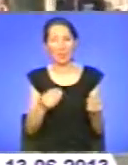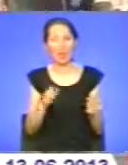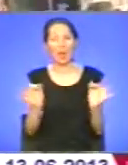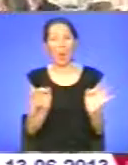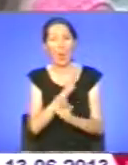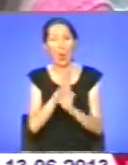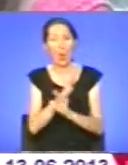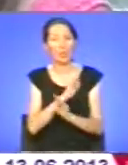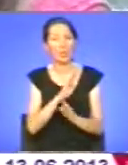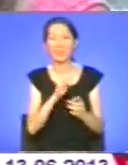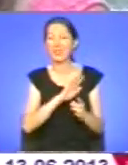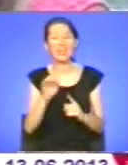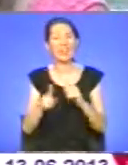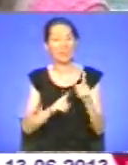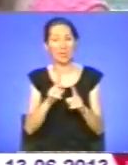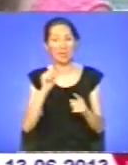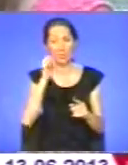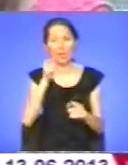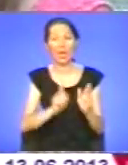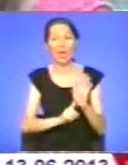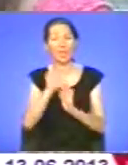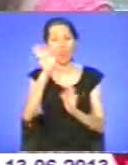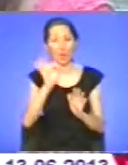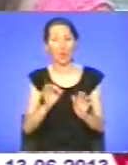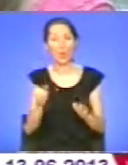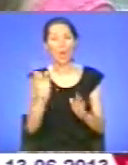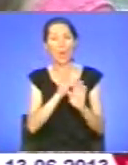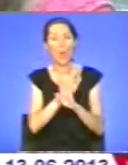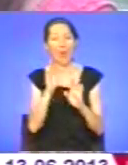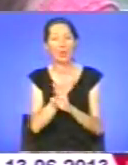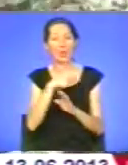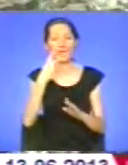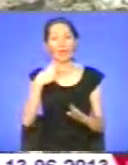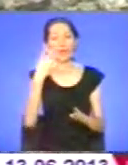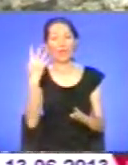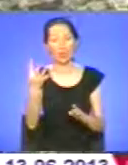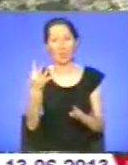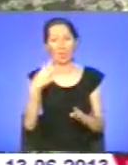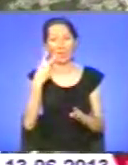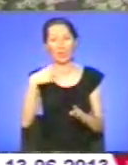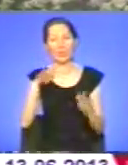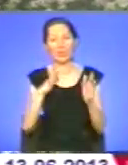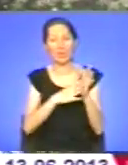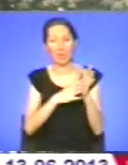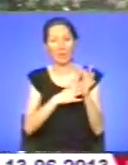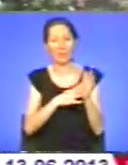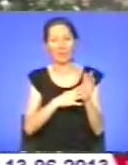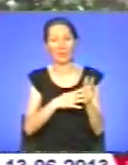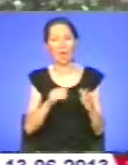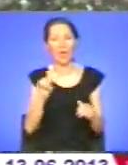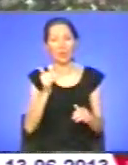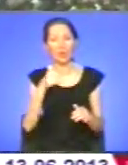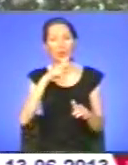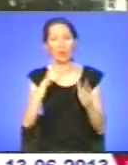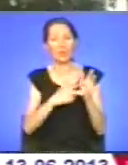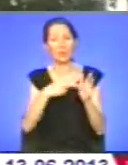погода значно не зміниться. Завтра температура повітря сягатиме 24-29 градусів тепла. В суботу – 18-23